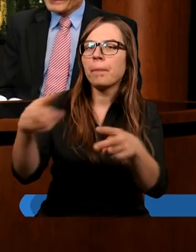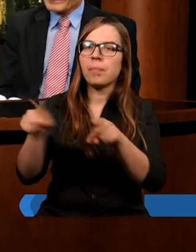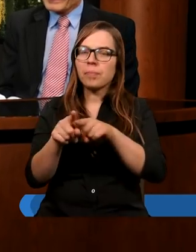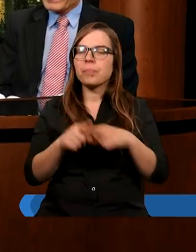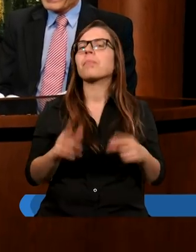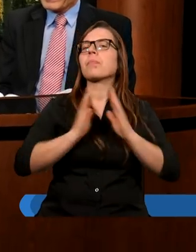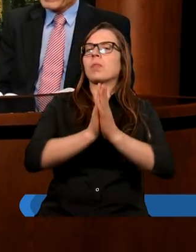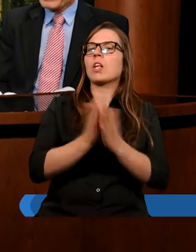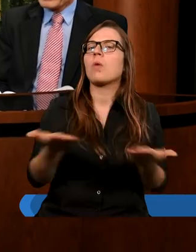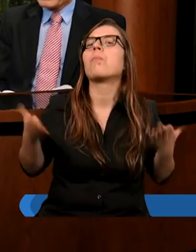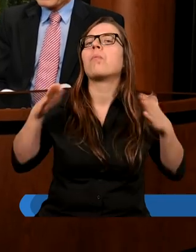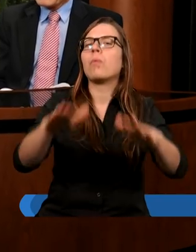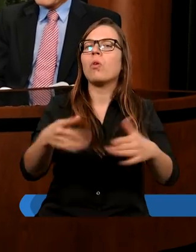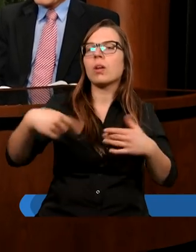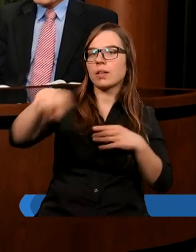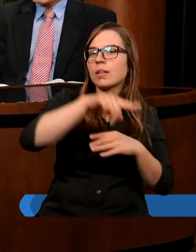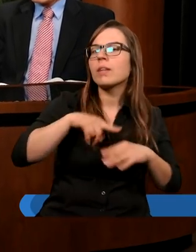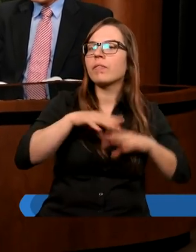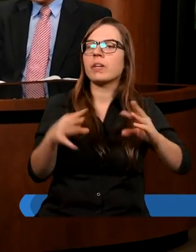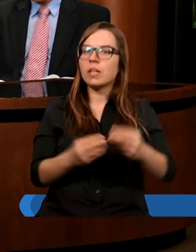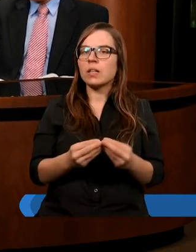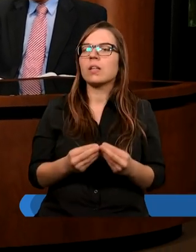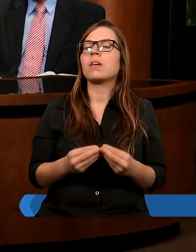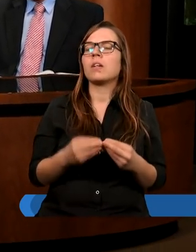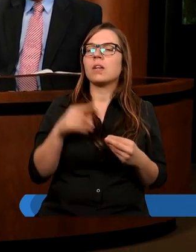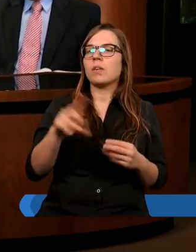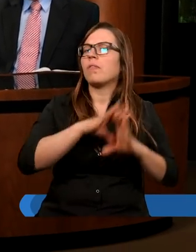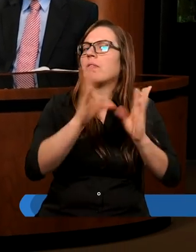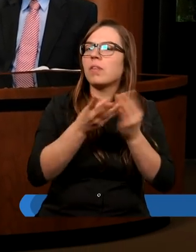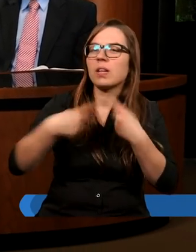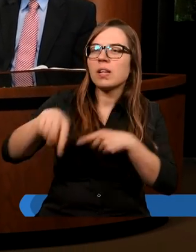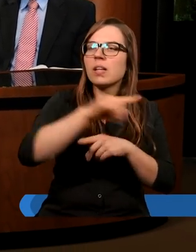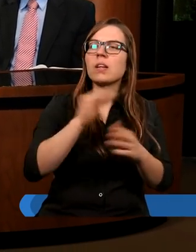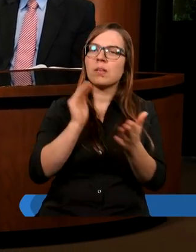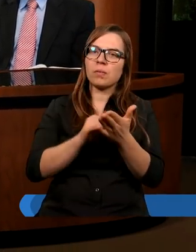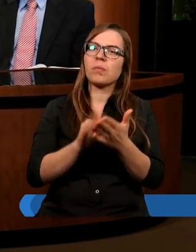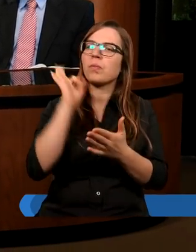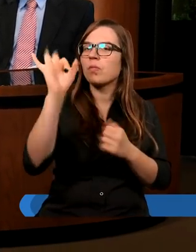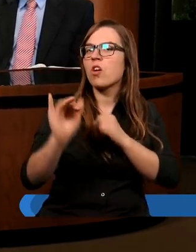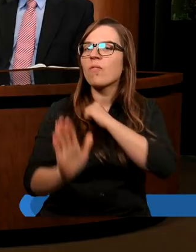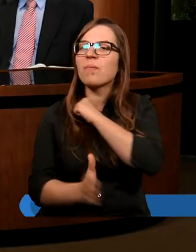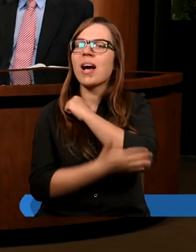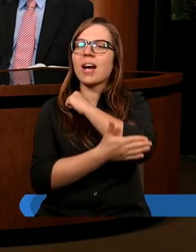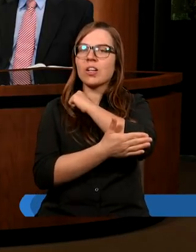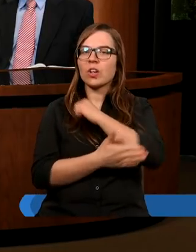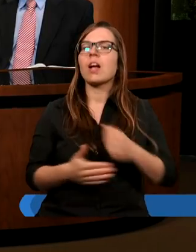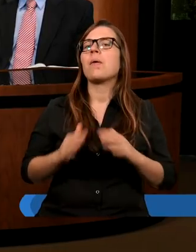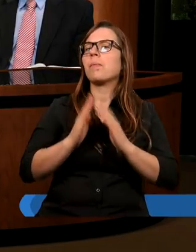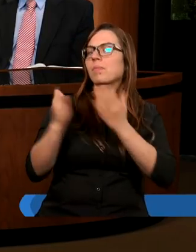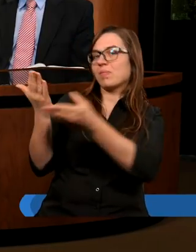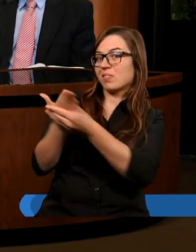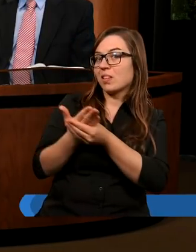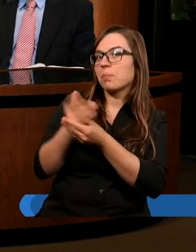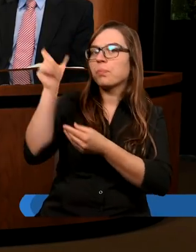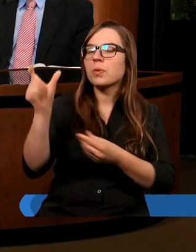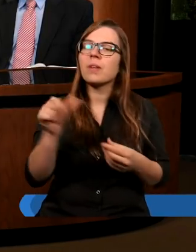Proszę o błogosławieństwo dla nas wszystkich. Wszyscy potrzebujemy tego Twojego wsparcia. Zapraszamy